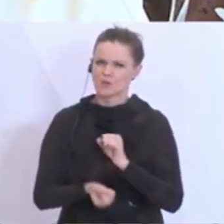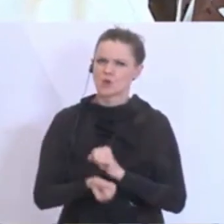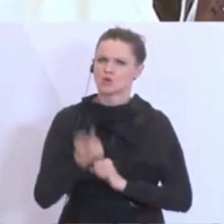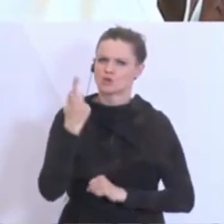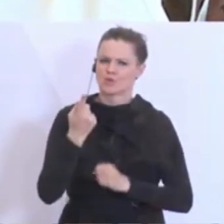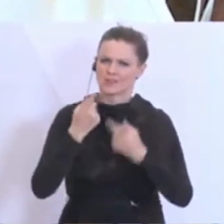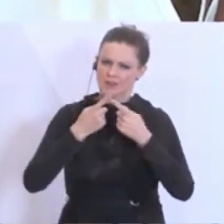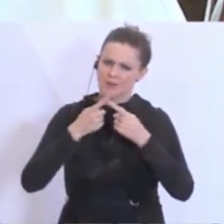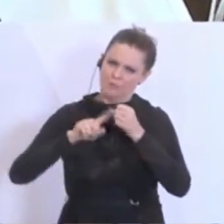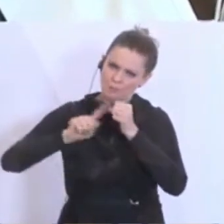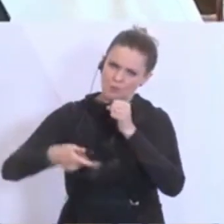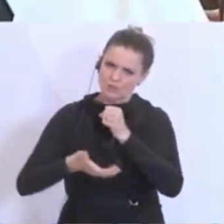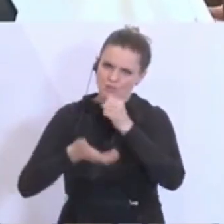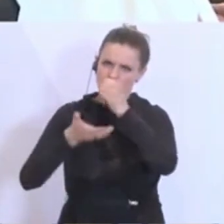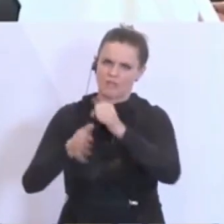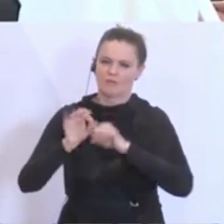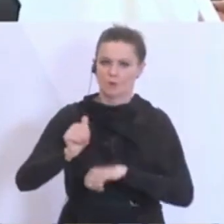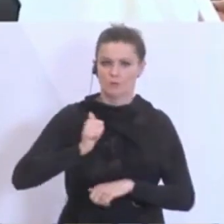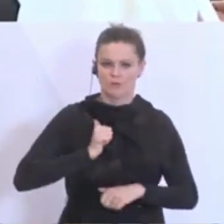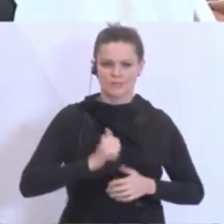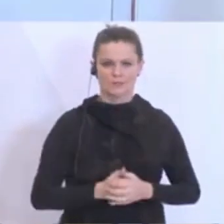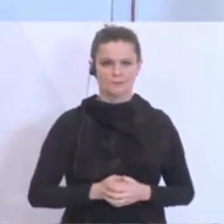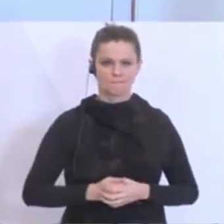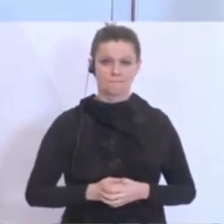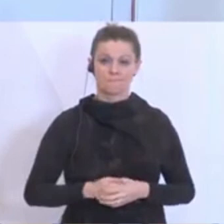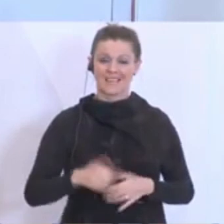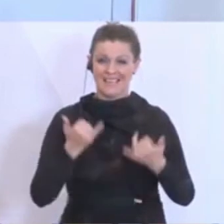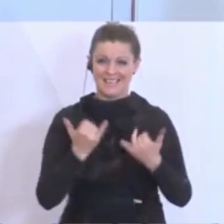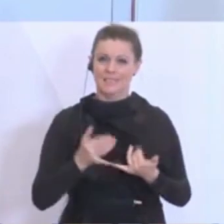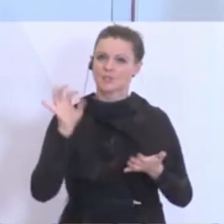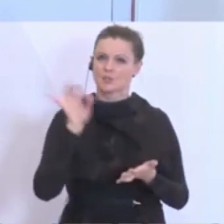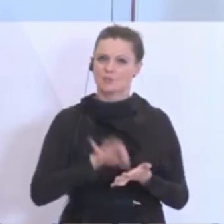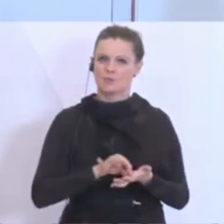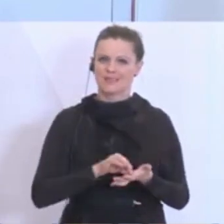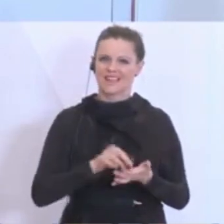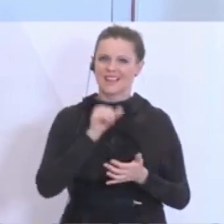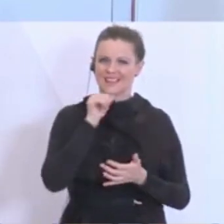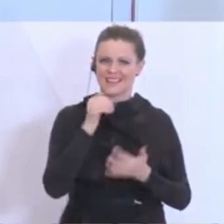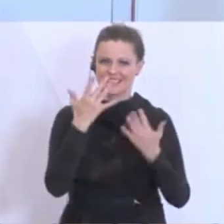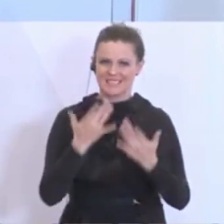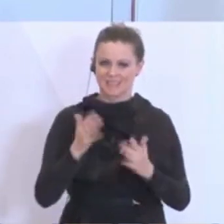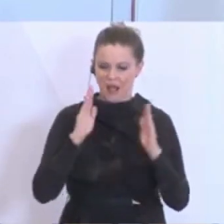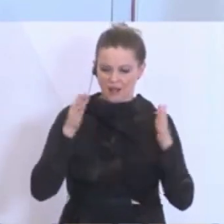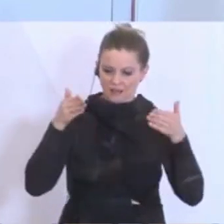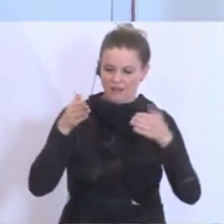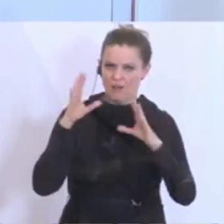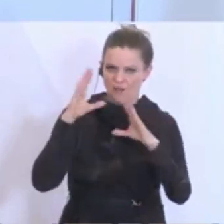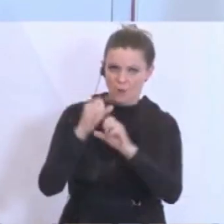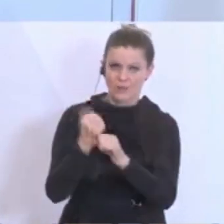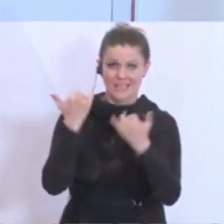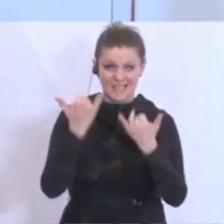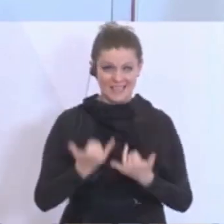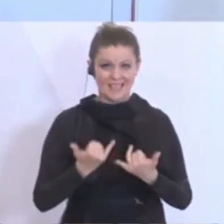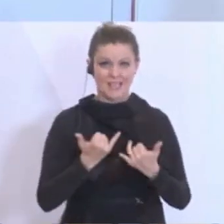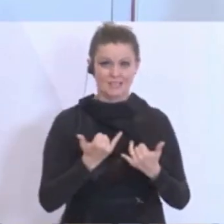Gerade in dieser fordernden Situation. Wir beschäftigen uns zum jetzigen Zeitpunkt nicht mit den Zahlen, sondern wir beschäftigen uns jetzt